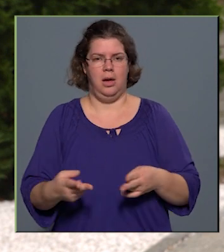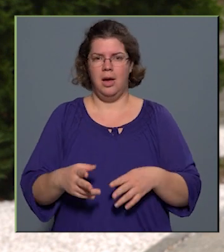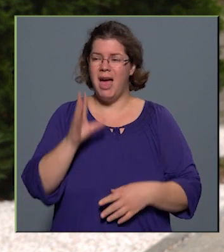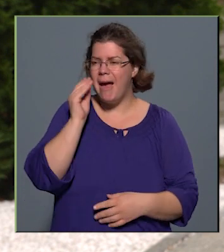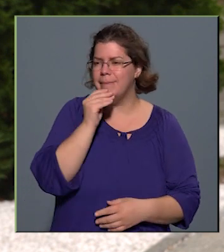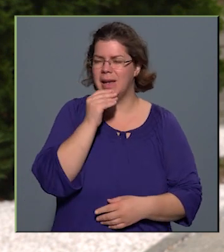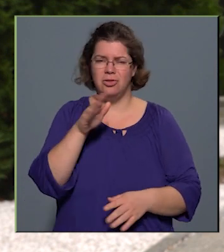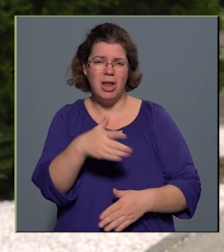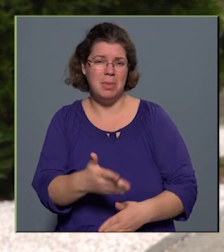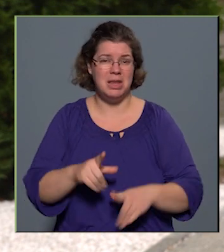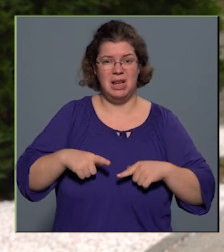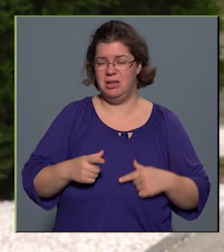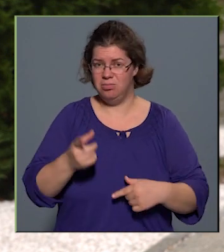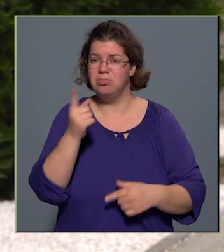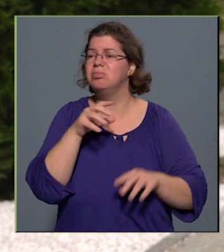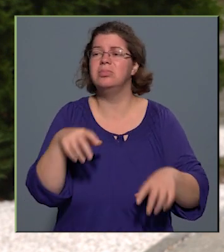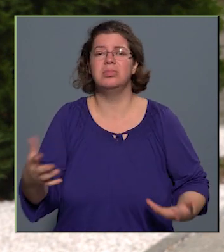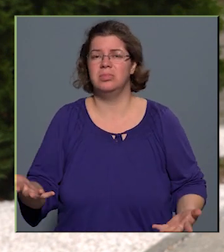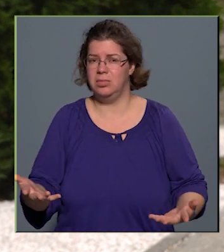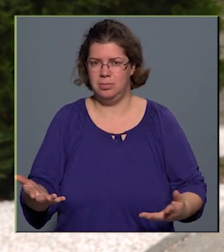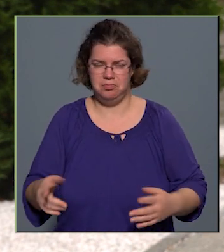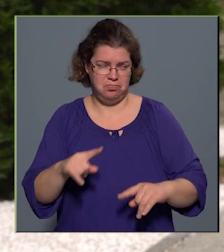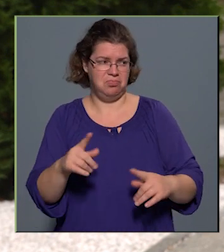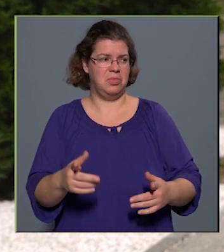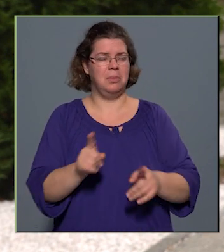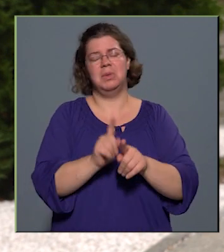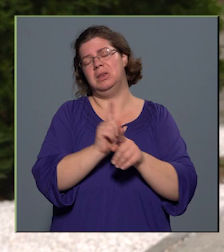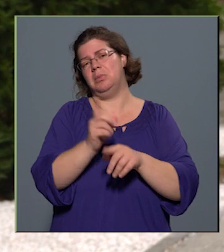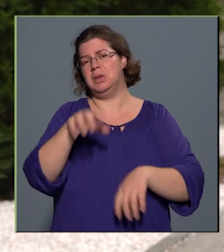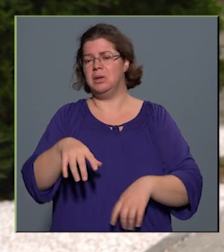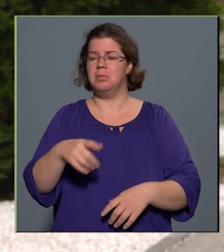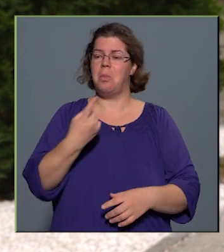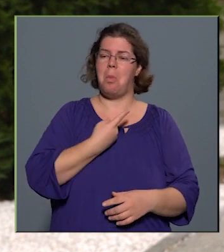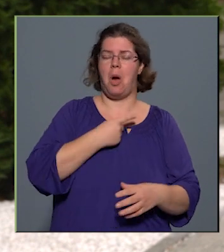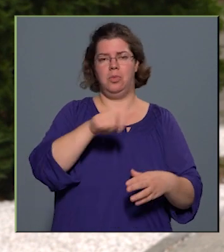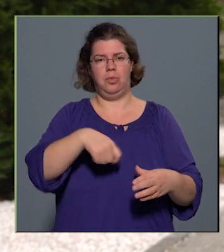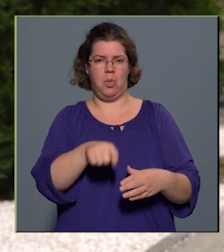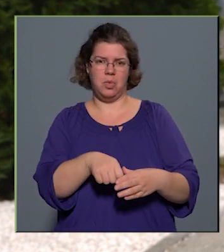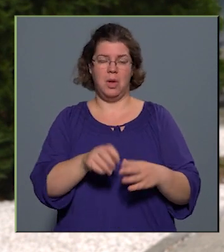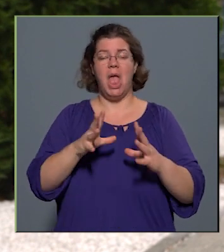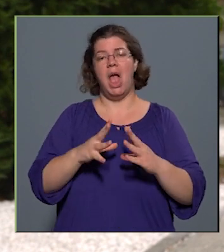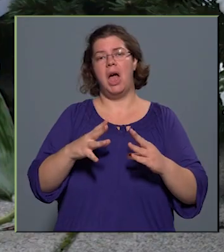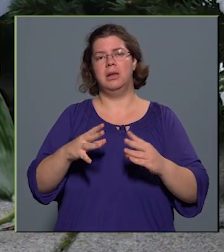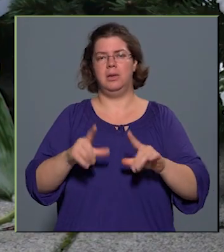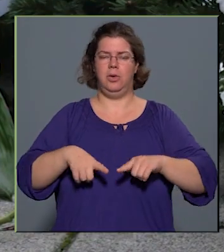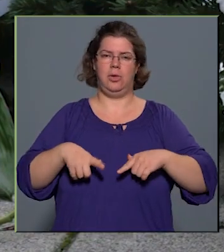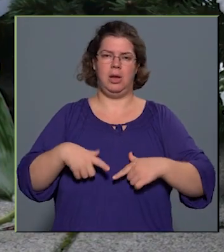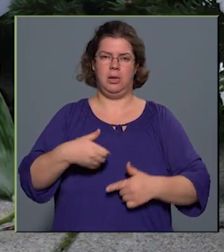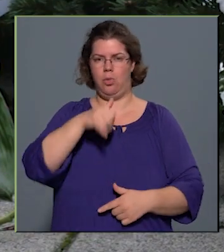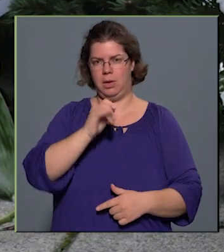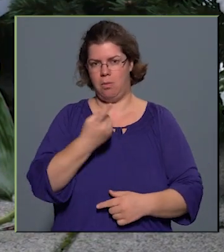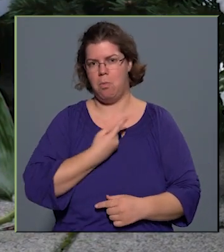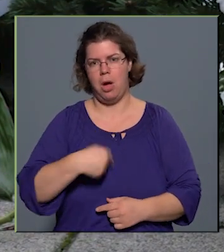létünkben tehetünk-e mást, mint amit tettünk, hogy magunk főztünk enyhítő és éltető italt magunknak.